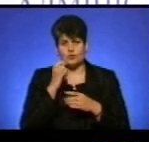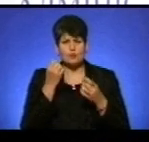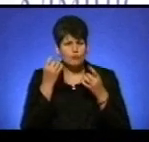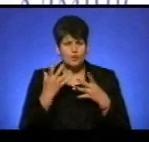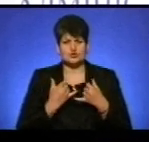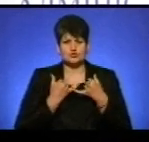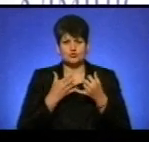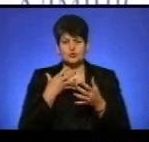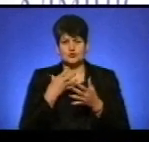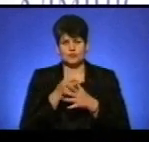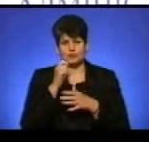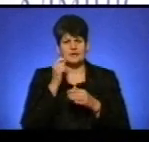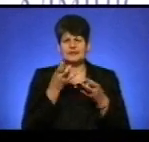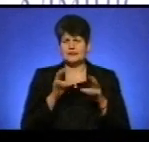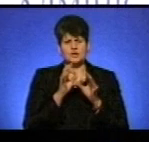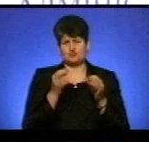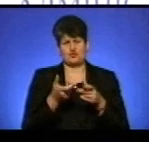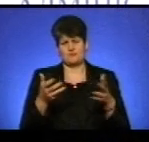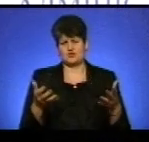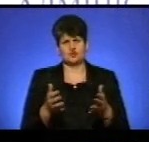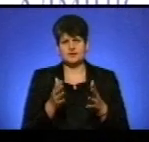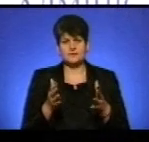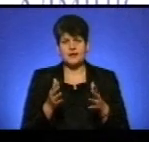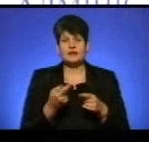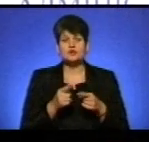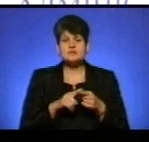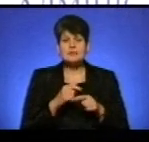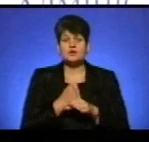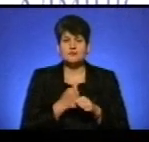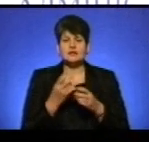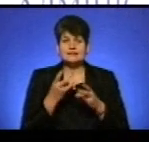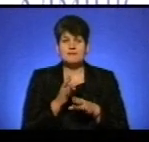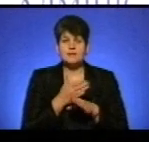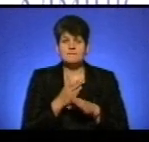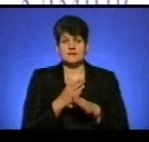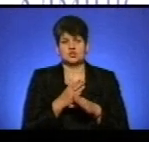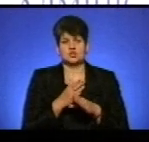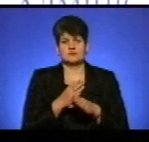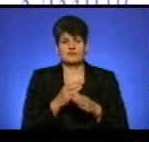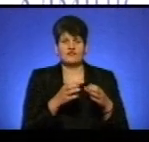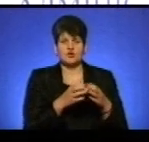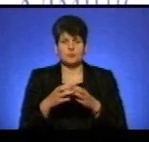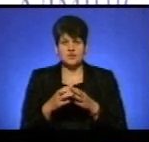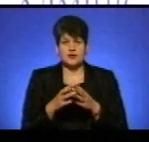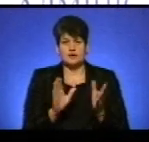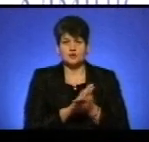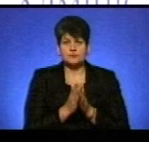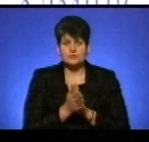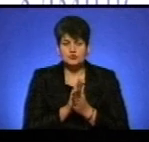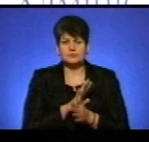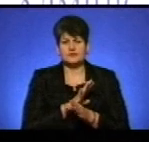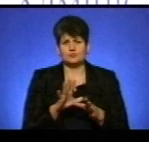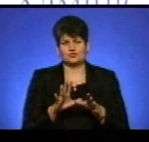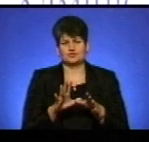свою країну. Не треба нічого більше. Але для того, щоб це працювало, треба міжвідомча взаємодія, треба, щоб не було